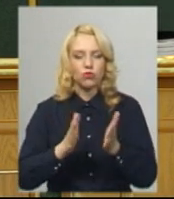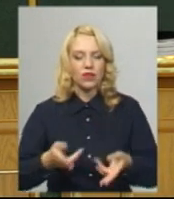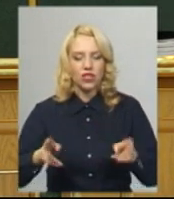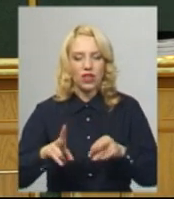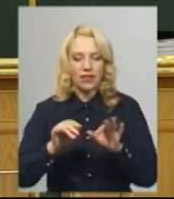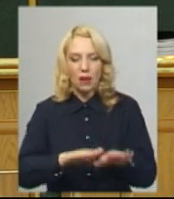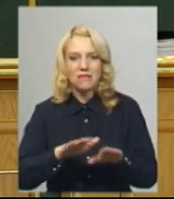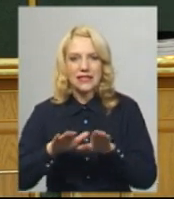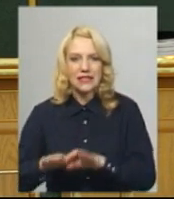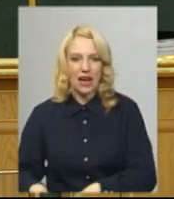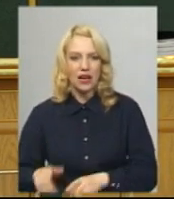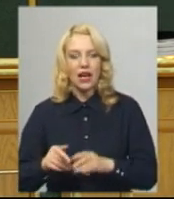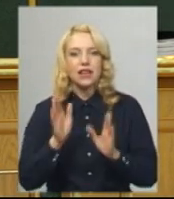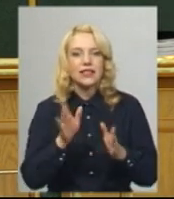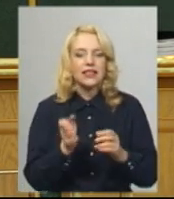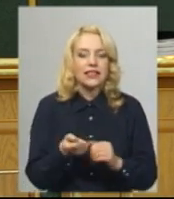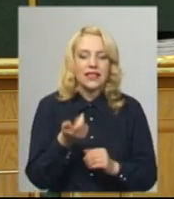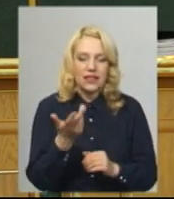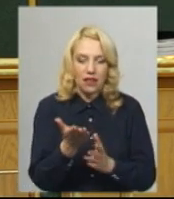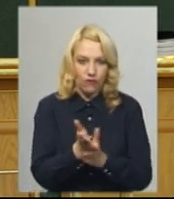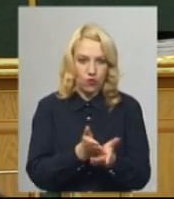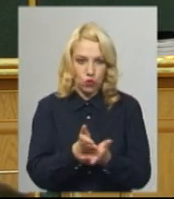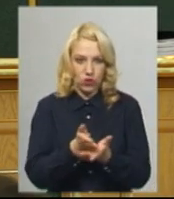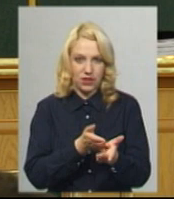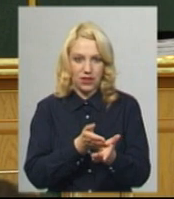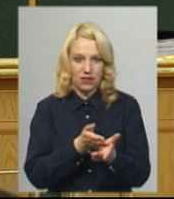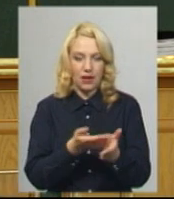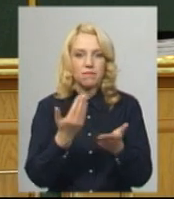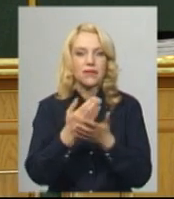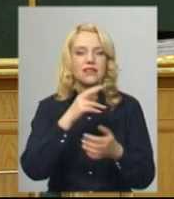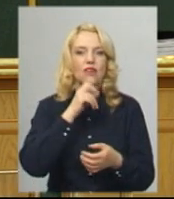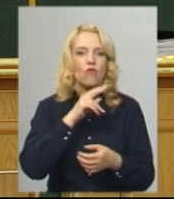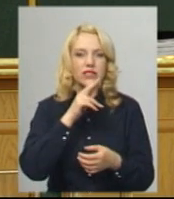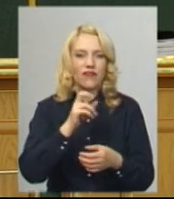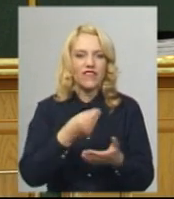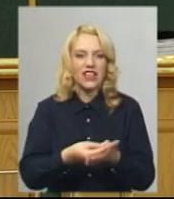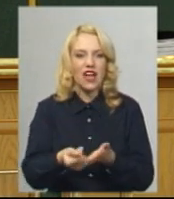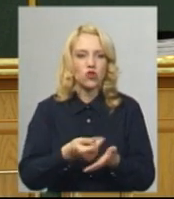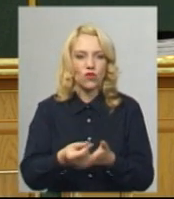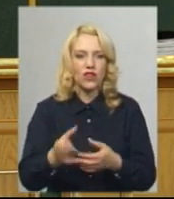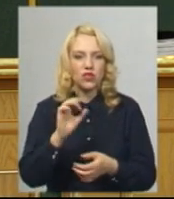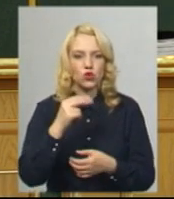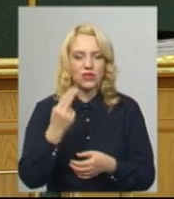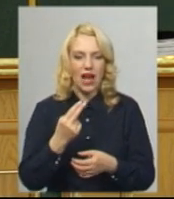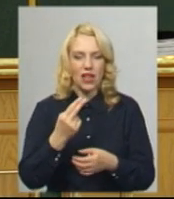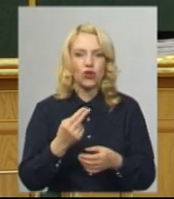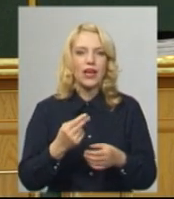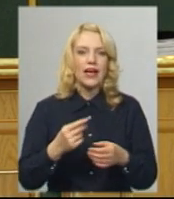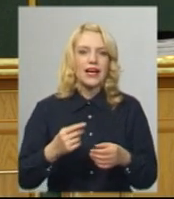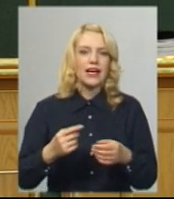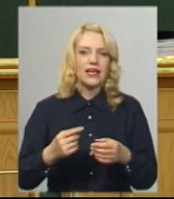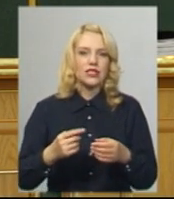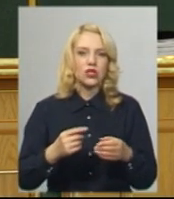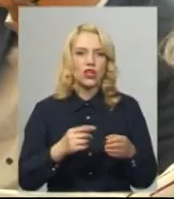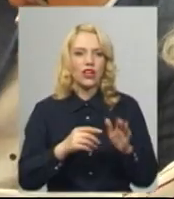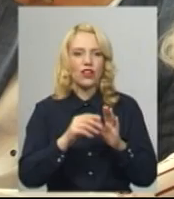Лише декілька функцій, мається на увазі щодо фінансування соціально-економічної інфраструктури, залишаться на